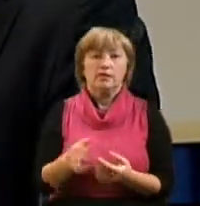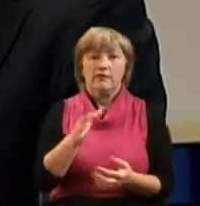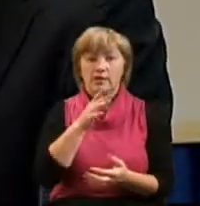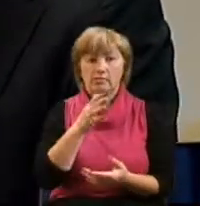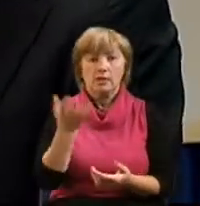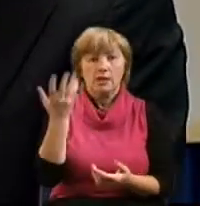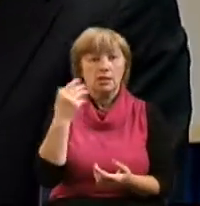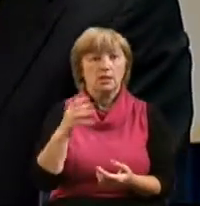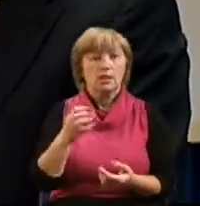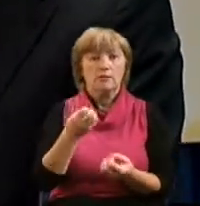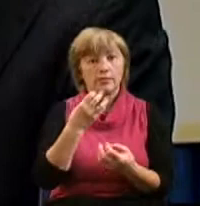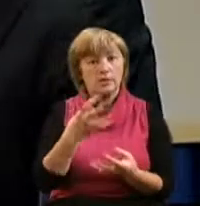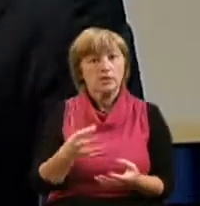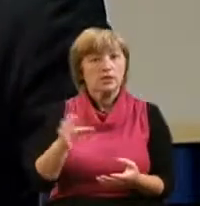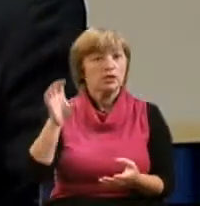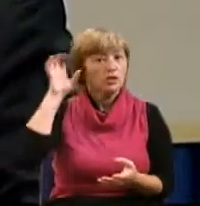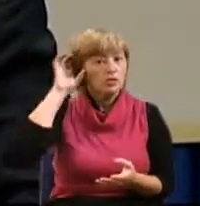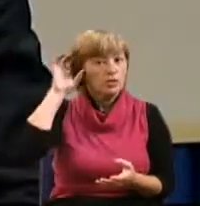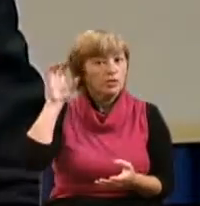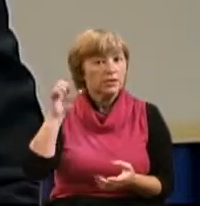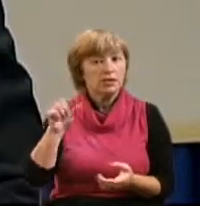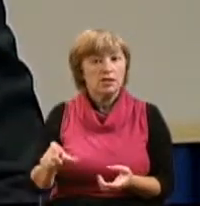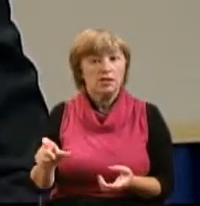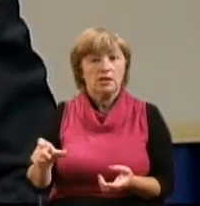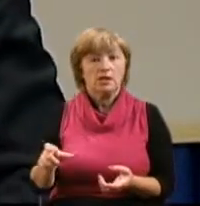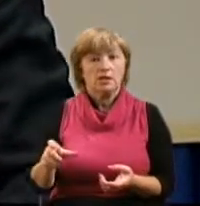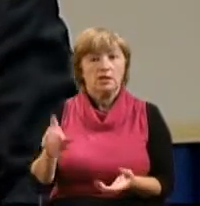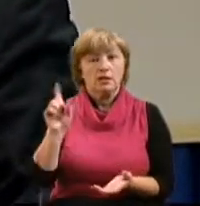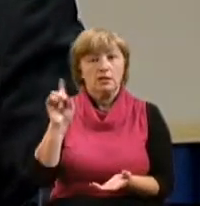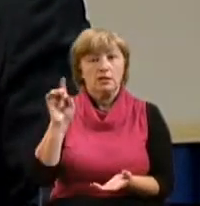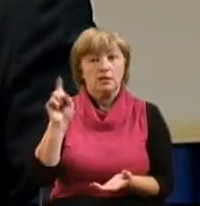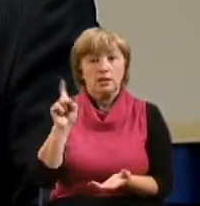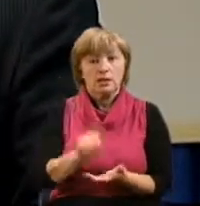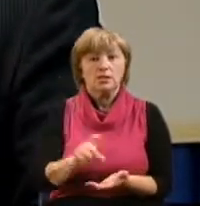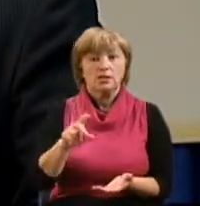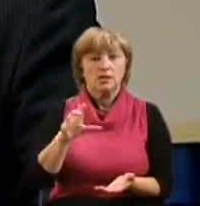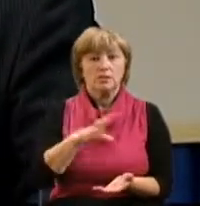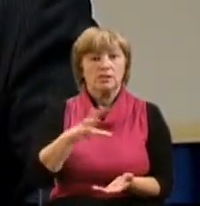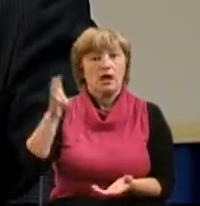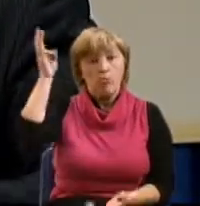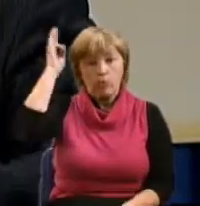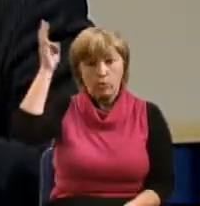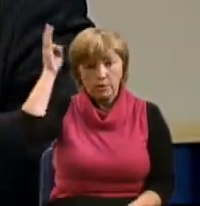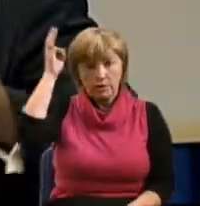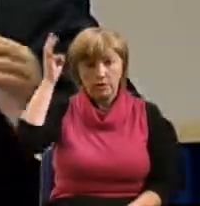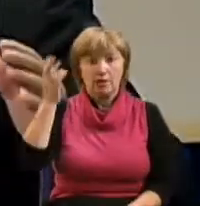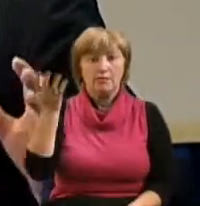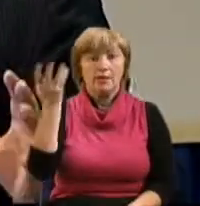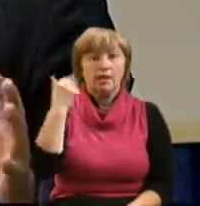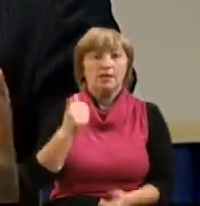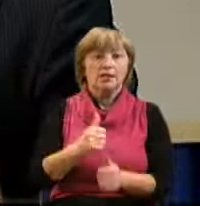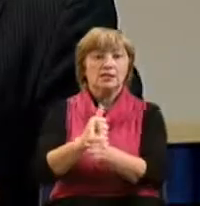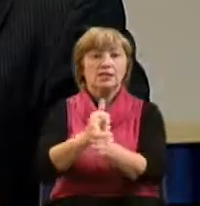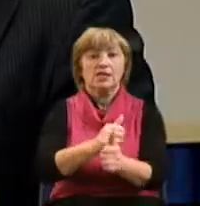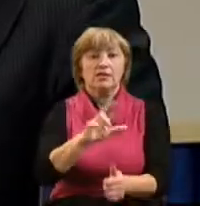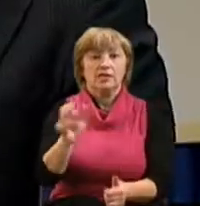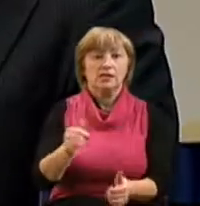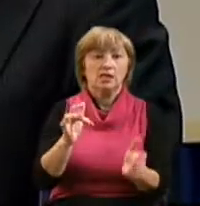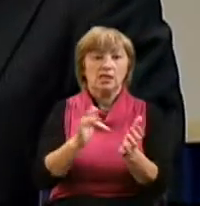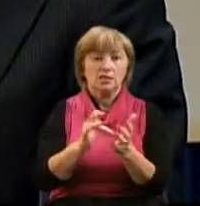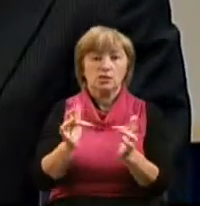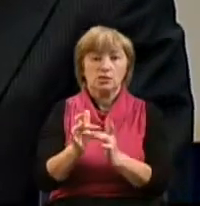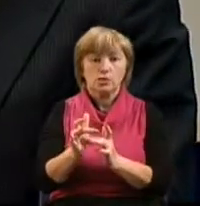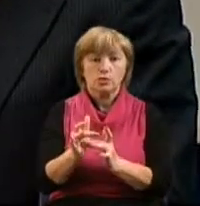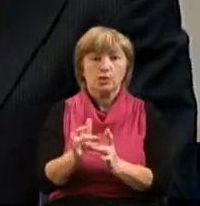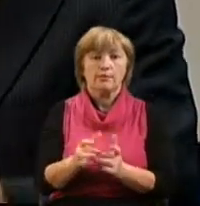слушатели, они должны были стать апостолами, когда их следование за Иисусом,